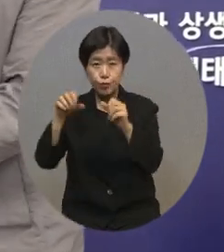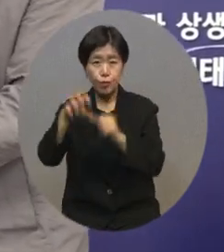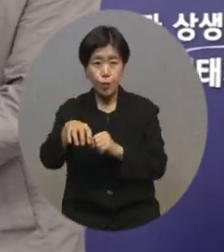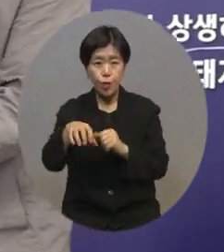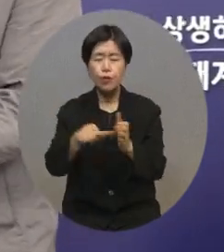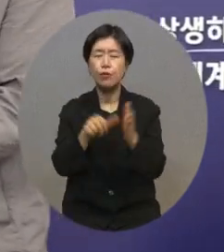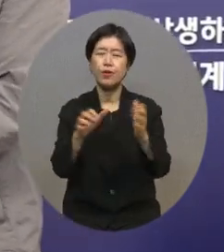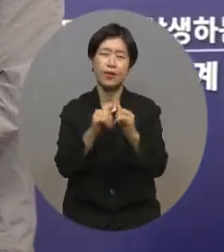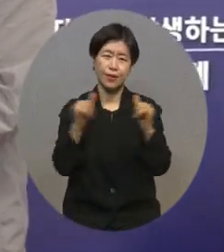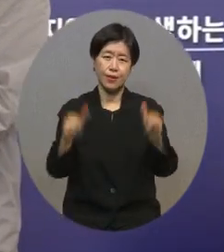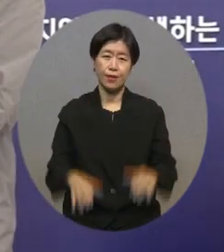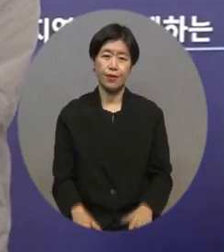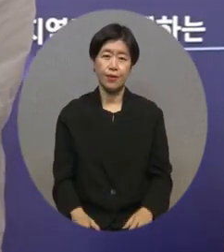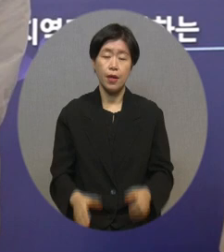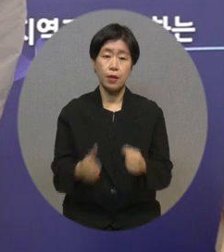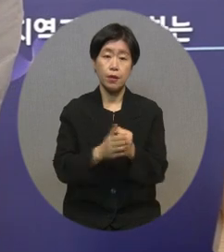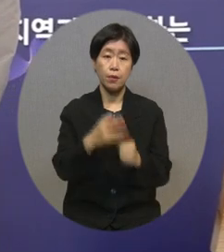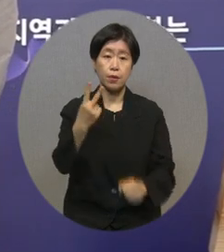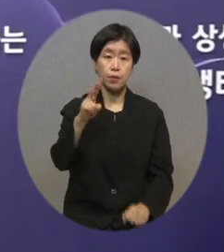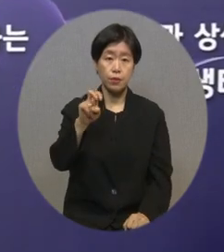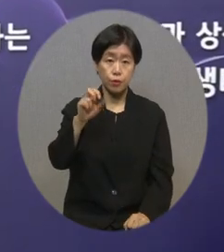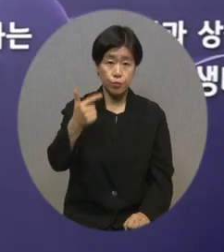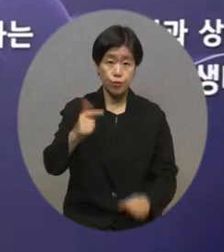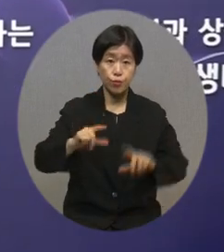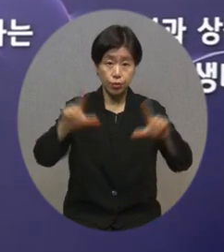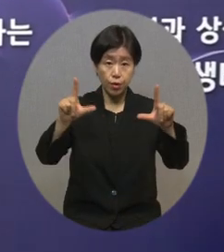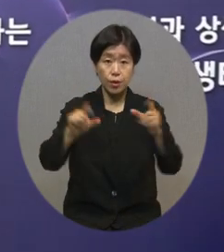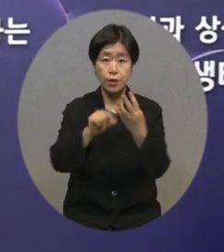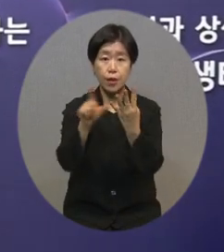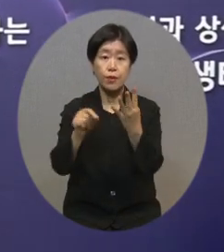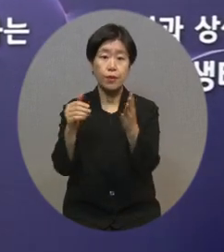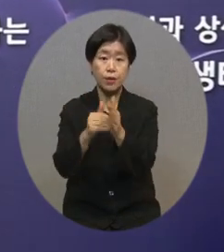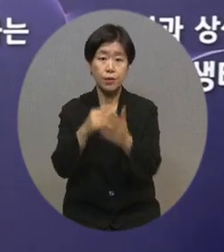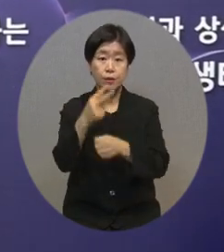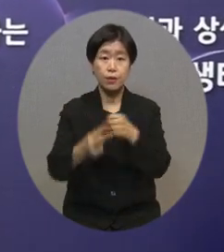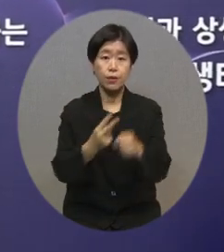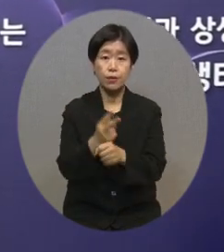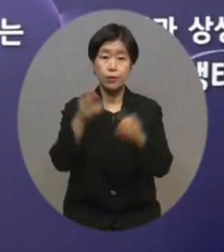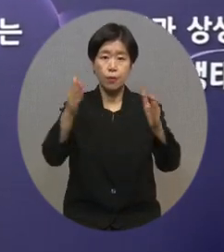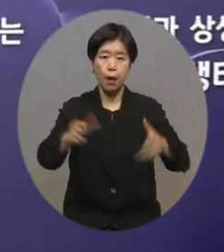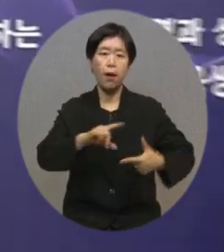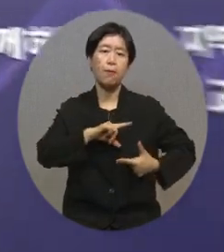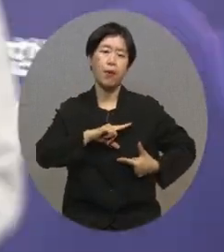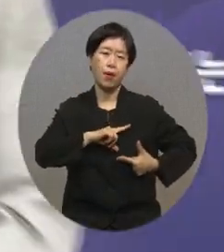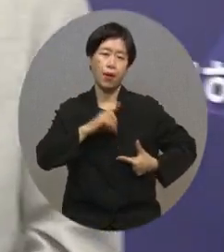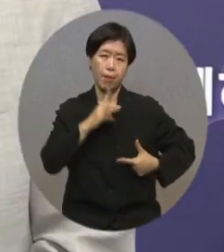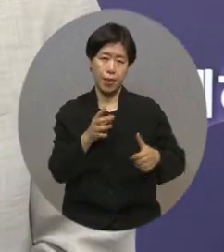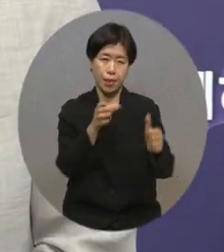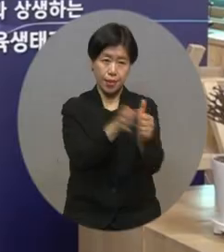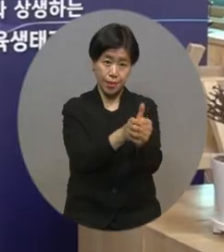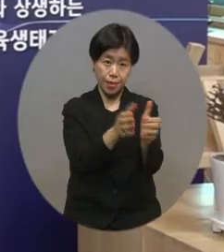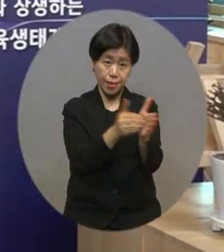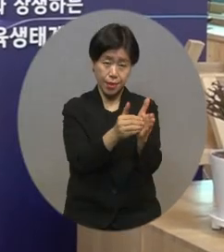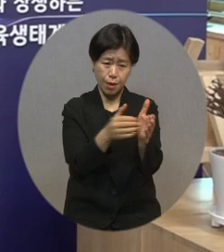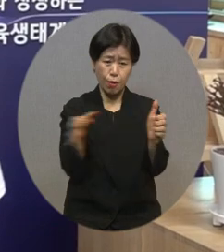활성화를 위해 2026년 4월까지 2년간 무보수 명예직으로 활동하게 됩니다.